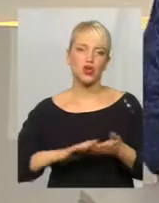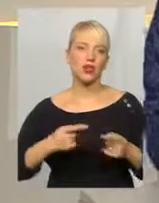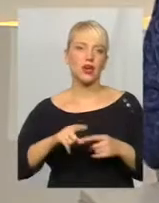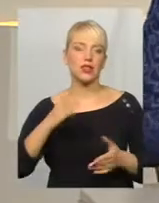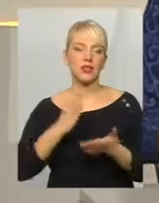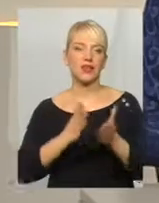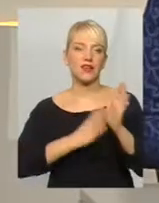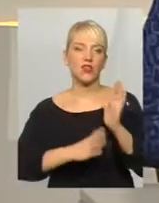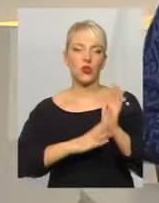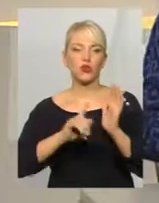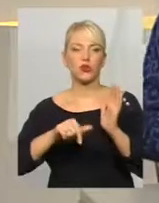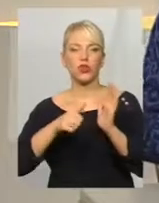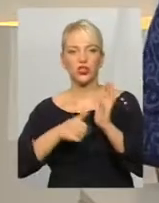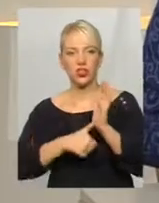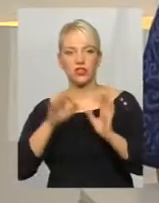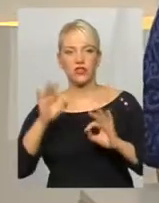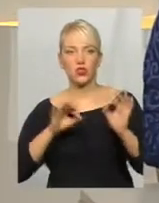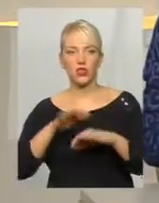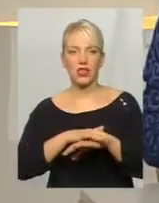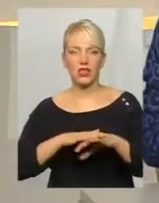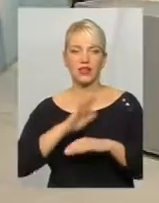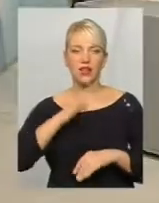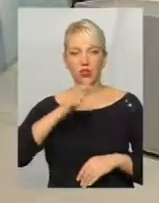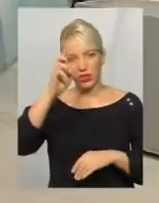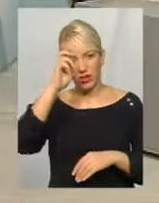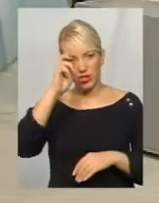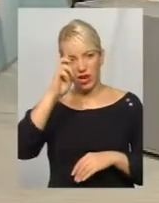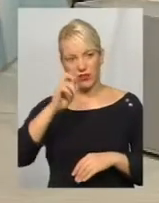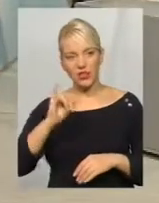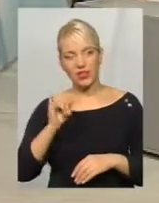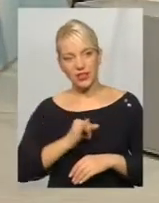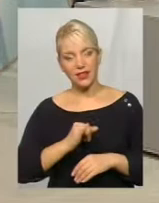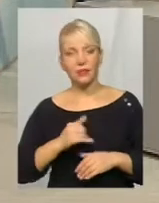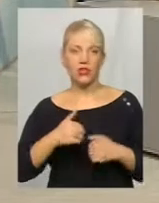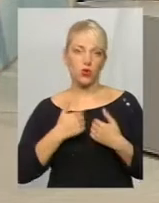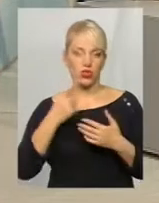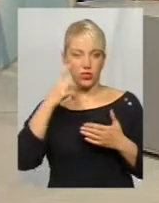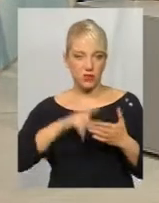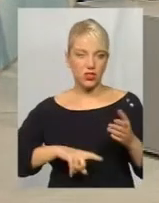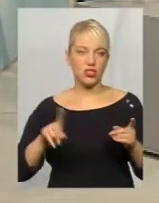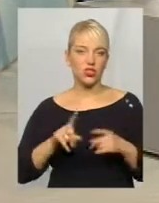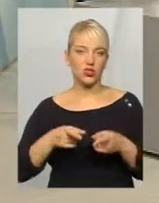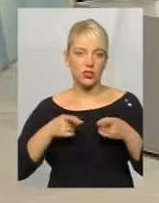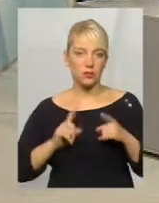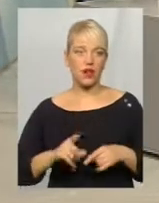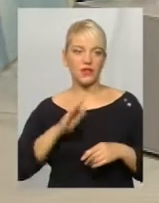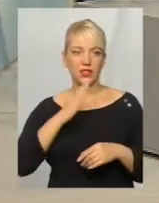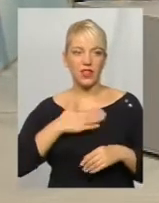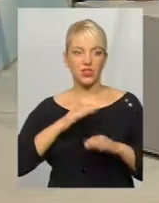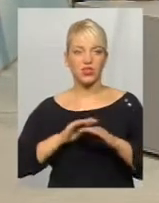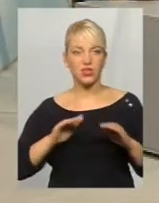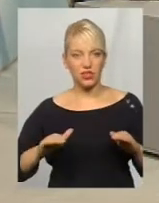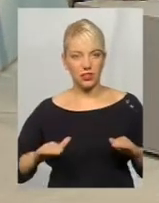90,6% населення нашої держави. І хочеться вірити, що справді наші діти,